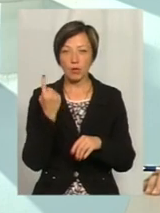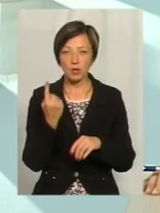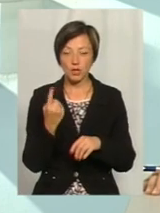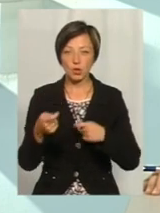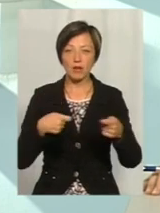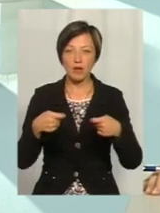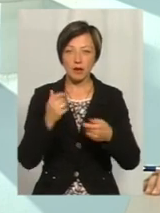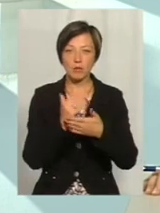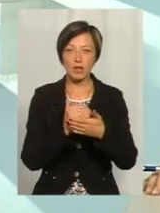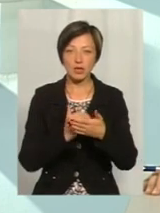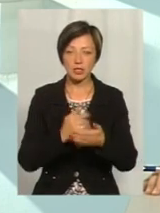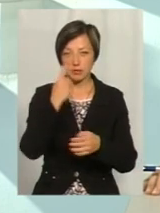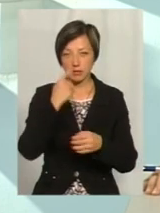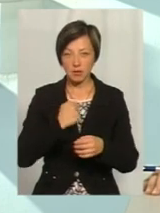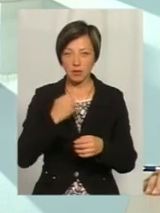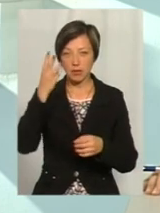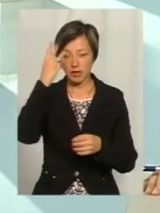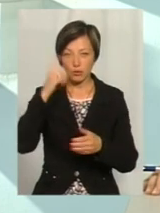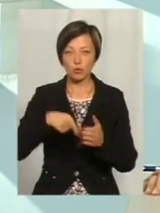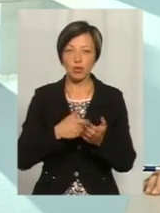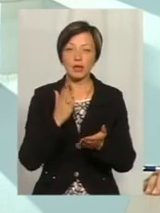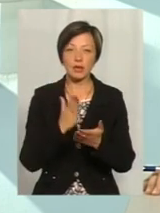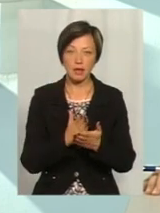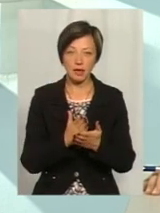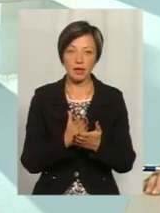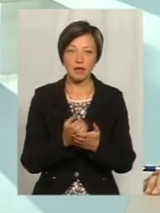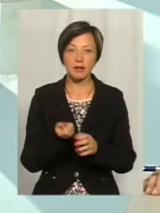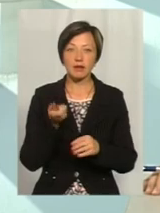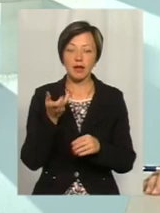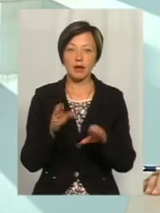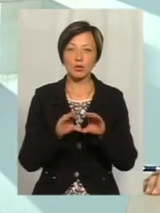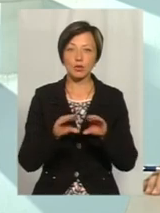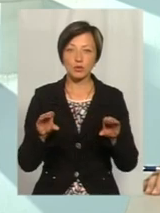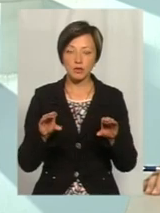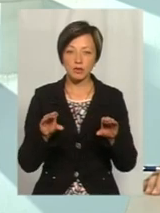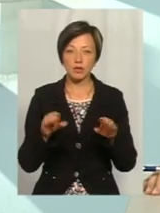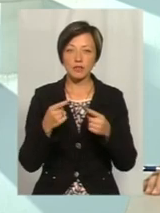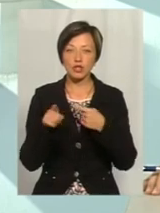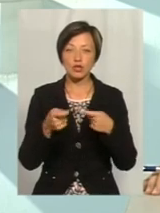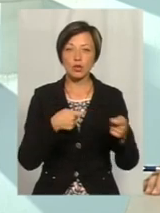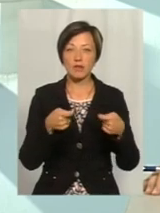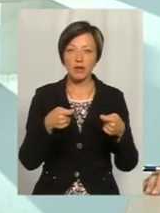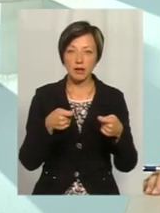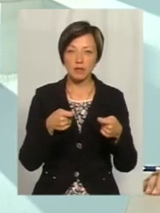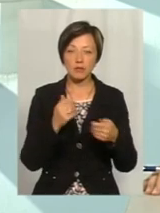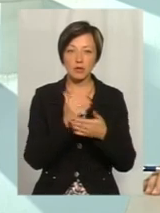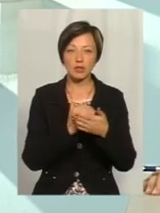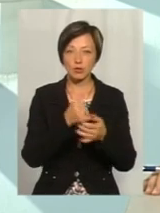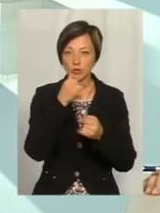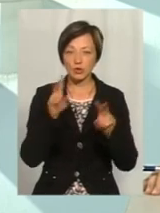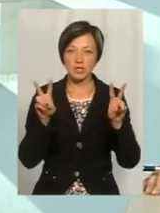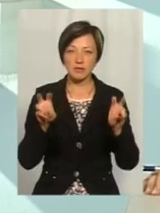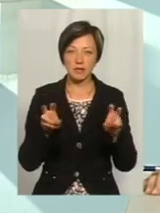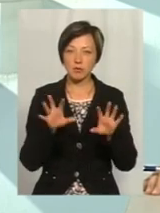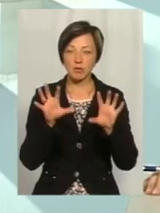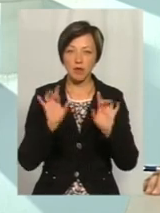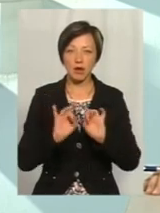торгівельній мережі мене запевнили, що в Хмельницькому є там декілька тюнерів, в іншій торгівельній мережі, ну, на жаль, не можу називати так, щоб